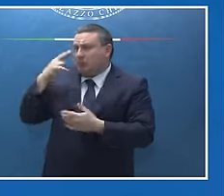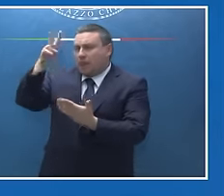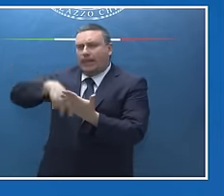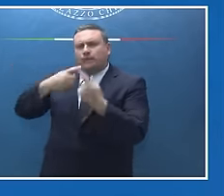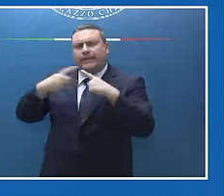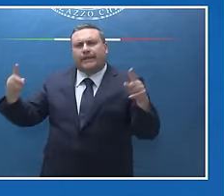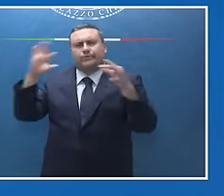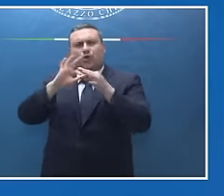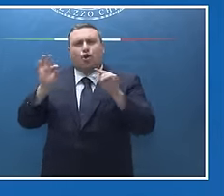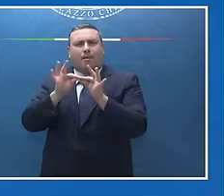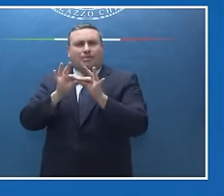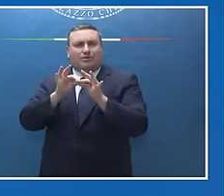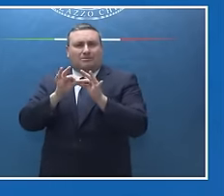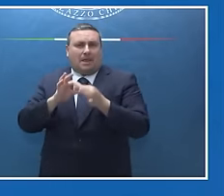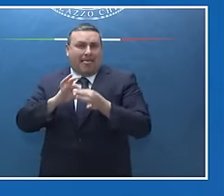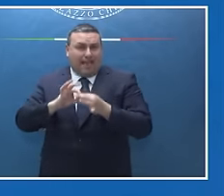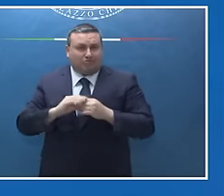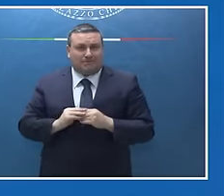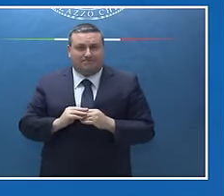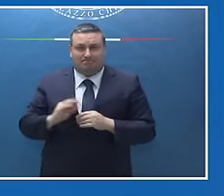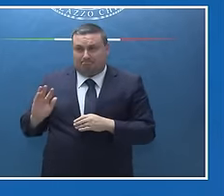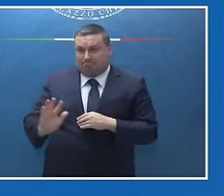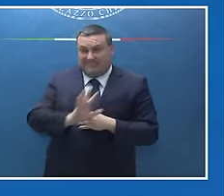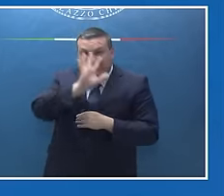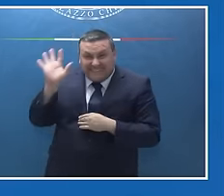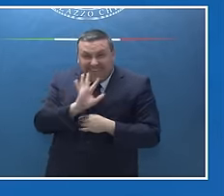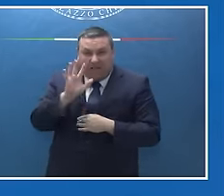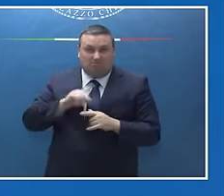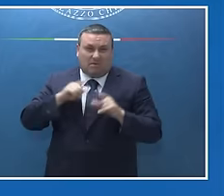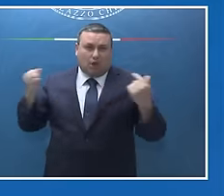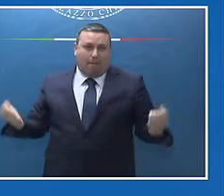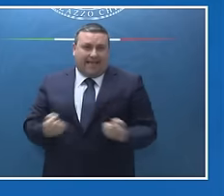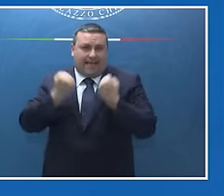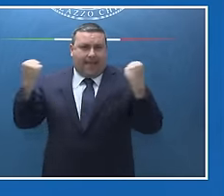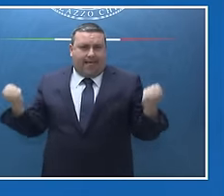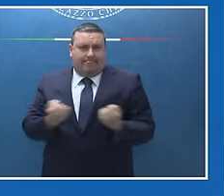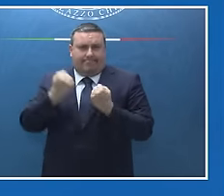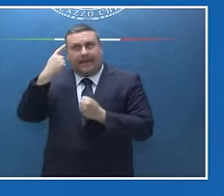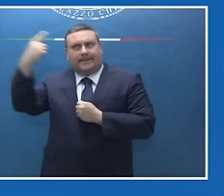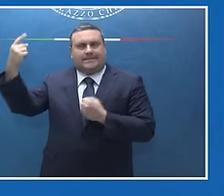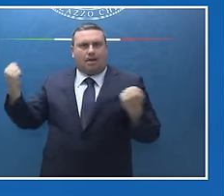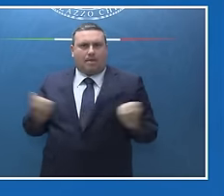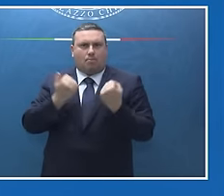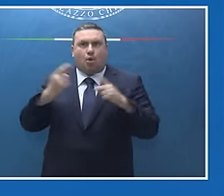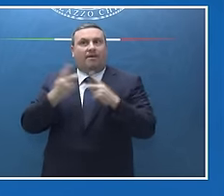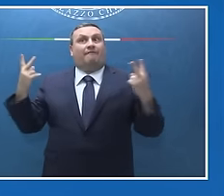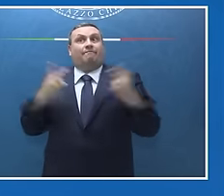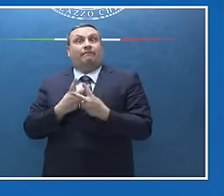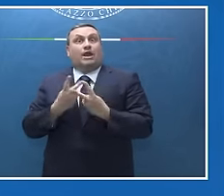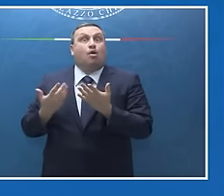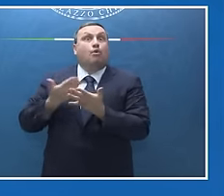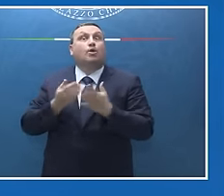mi sembra più un'iniziativa propagandistica che una reale proposta di negoziato.